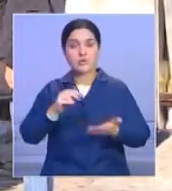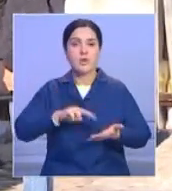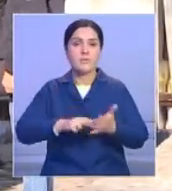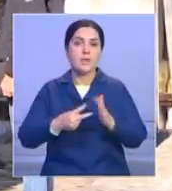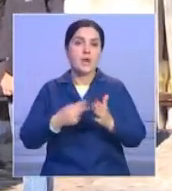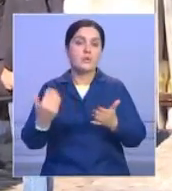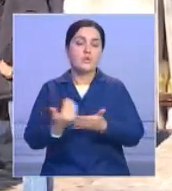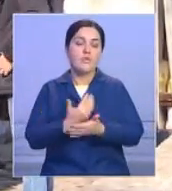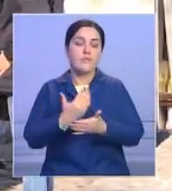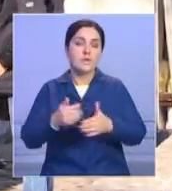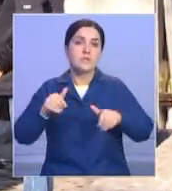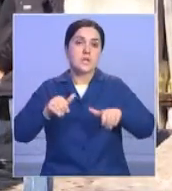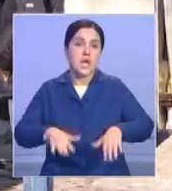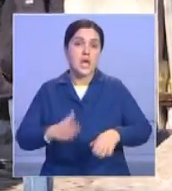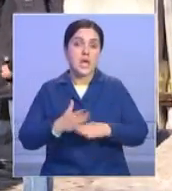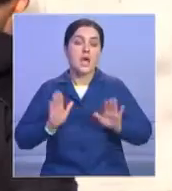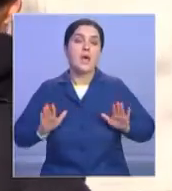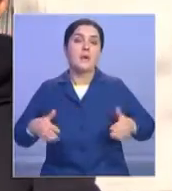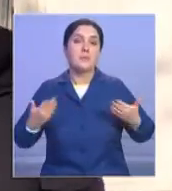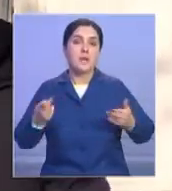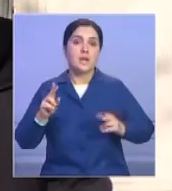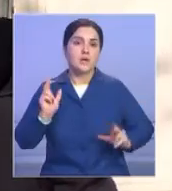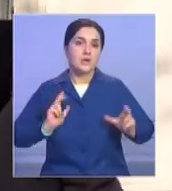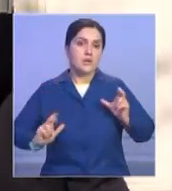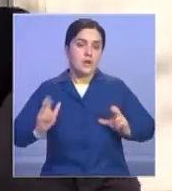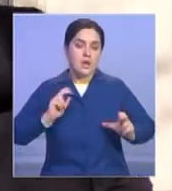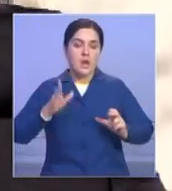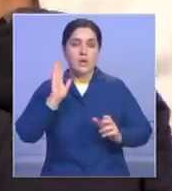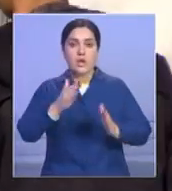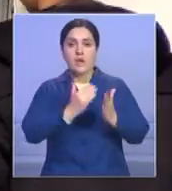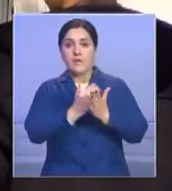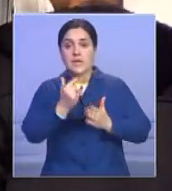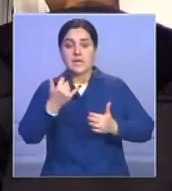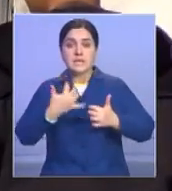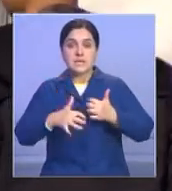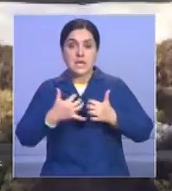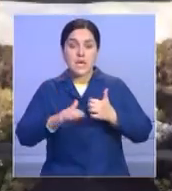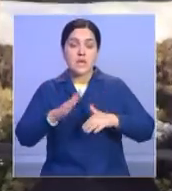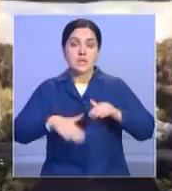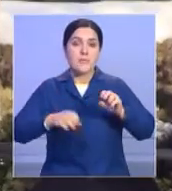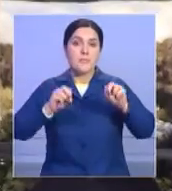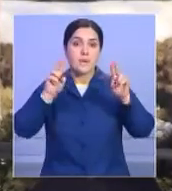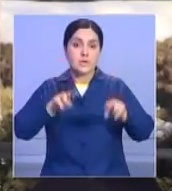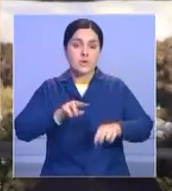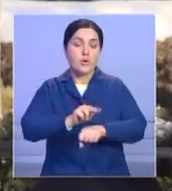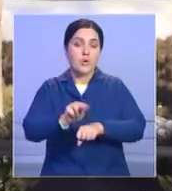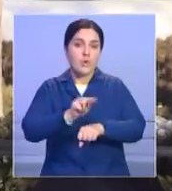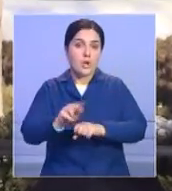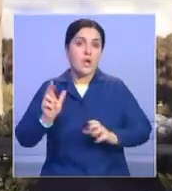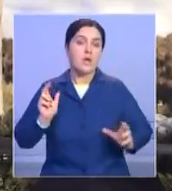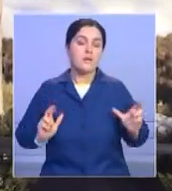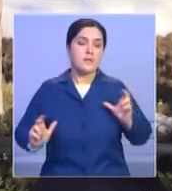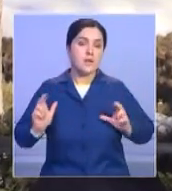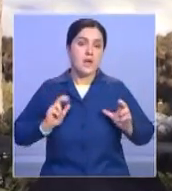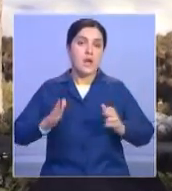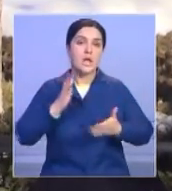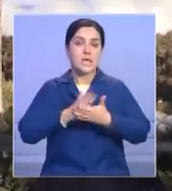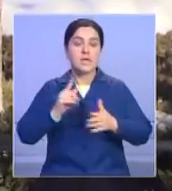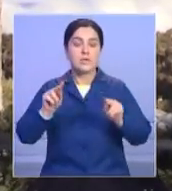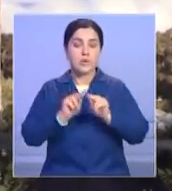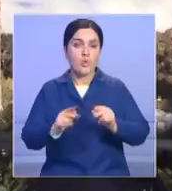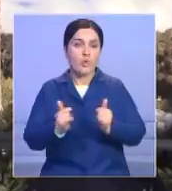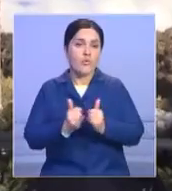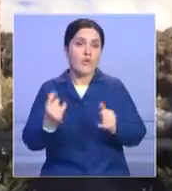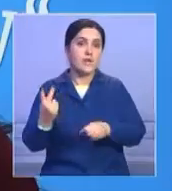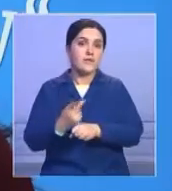постановления, согласно которому предлагается для студентов высших и средних учебных заведений, которые обучаются по педагогическим специальностям, увеличить эту